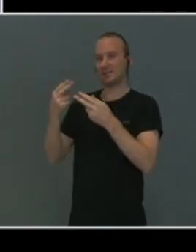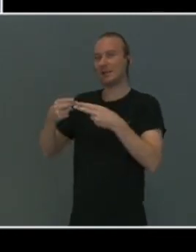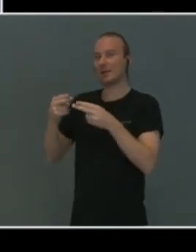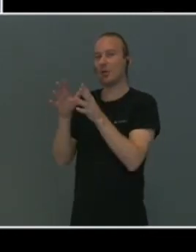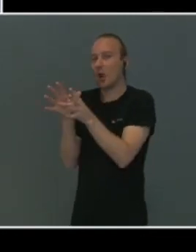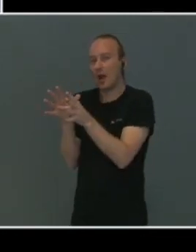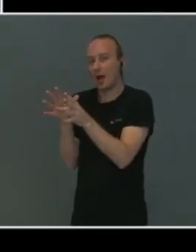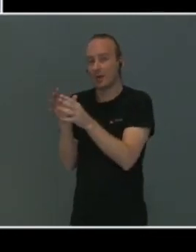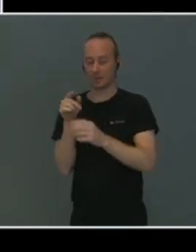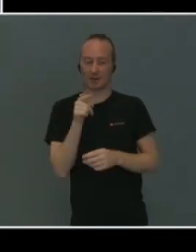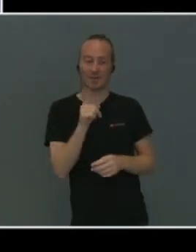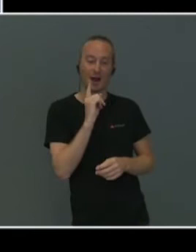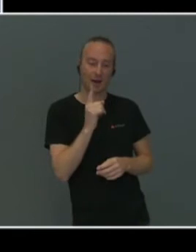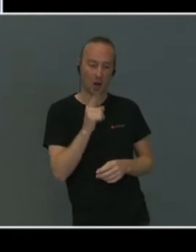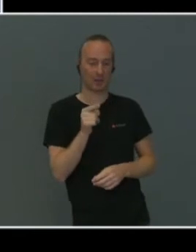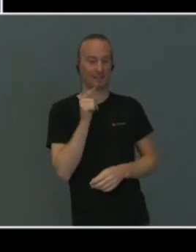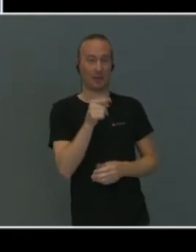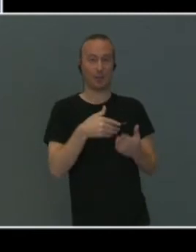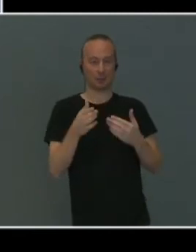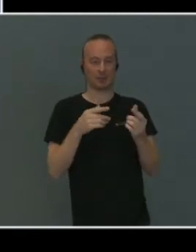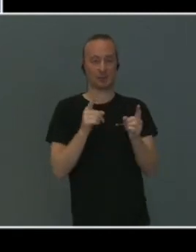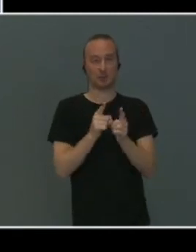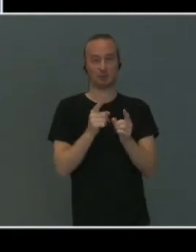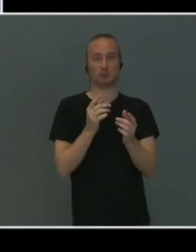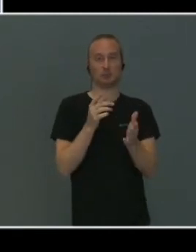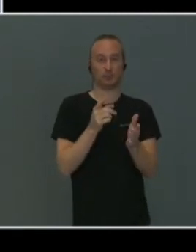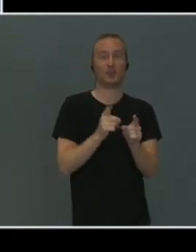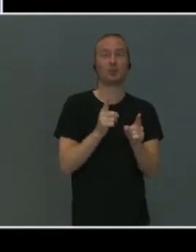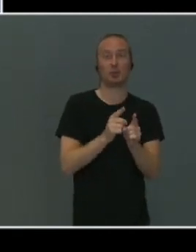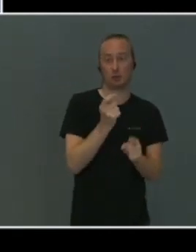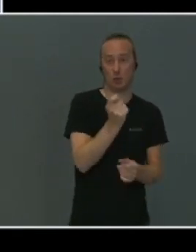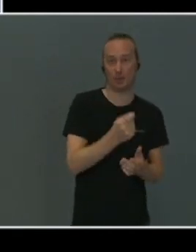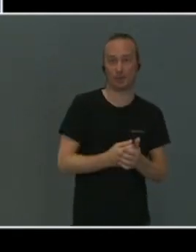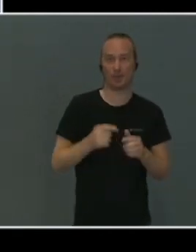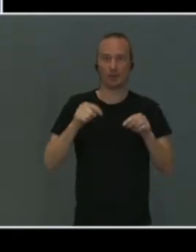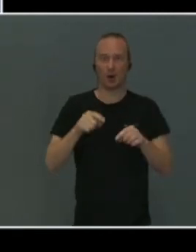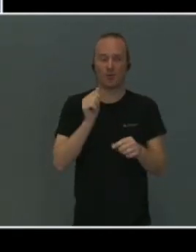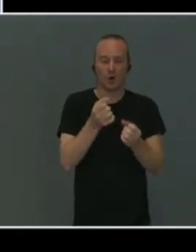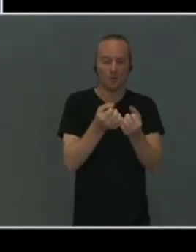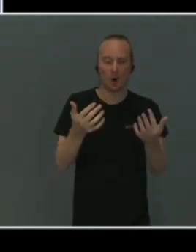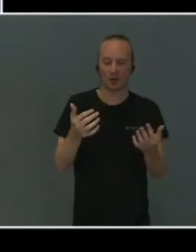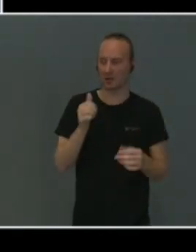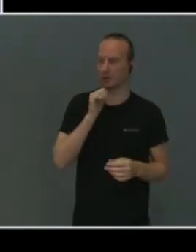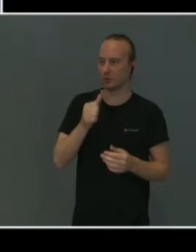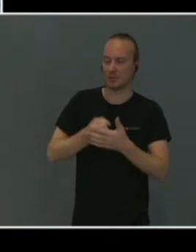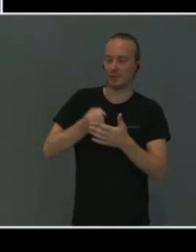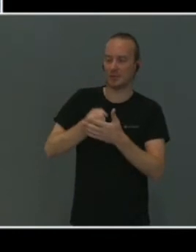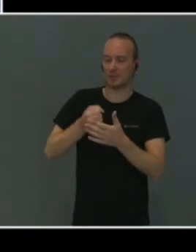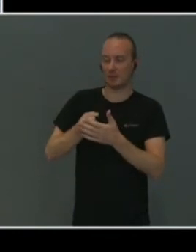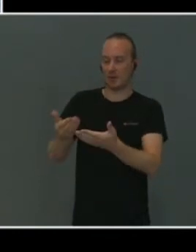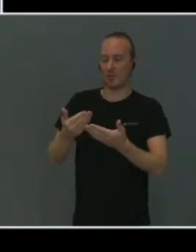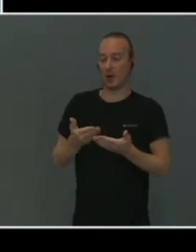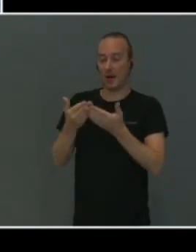Det er hverdagen som betyr noe. I dag må for mange elever og foreldre kjempe for å få den hjelpa de har krav på.